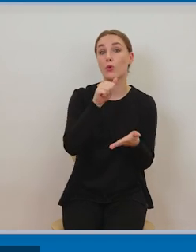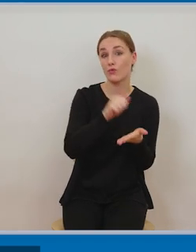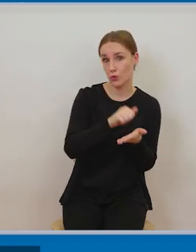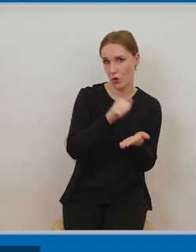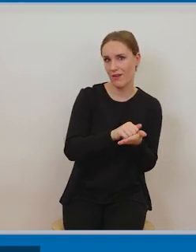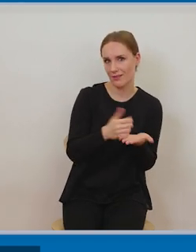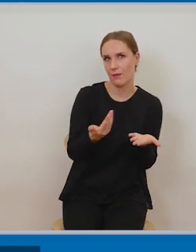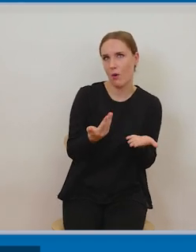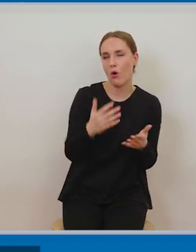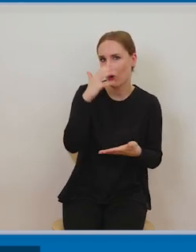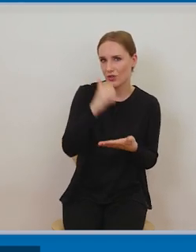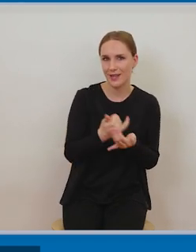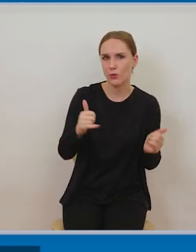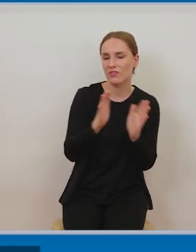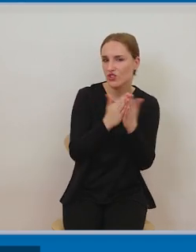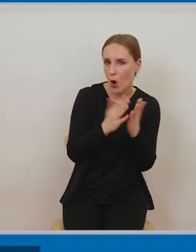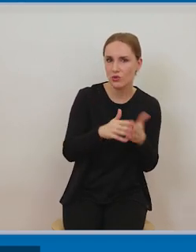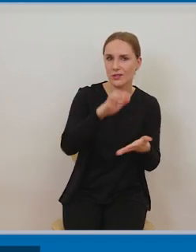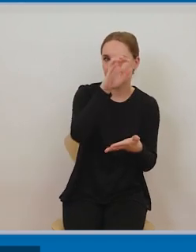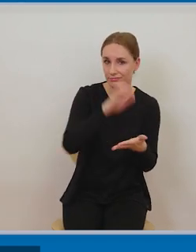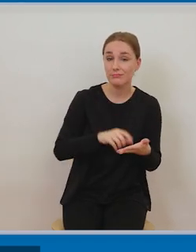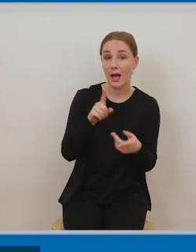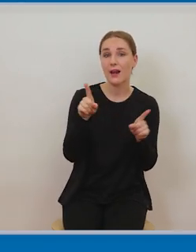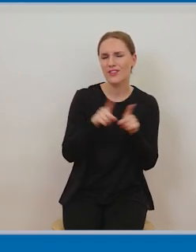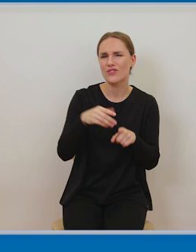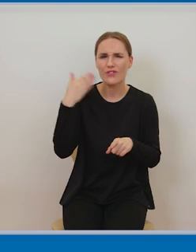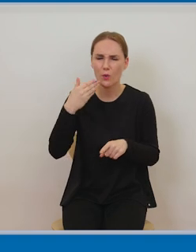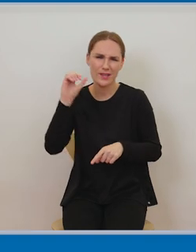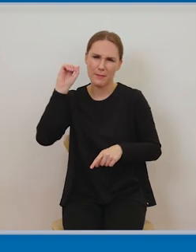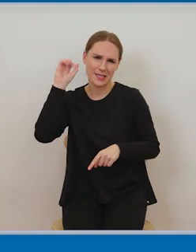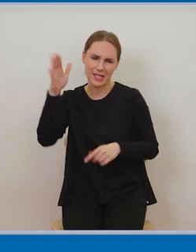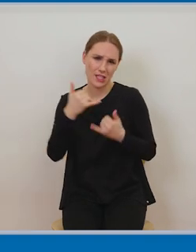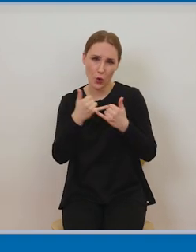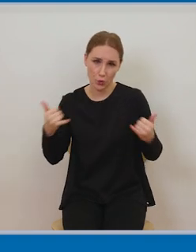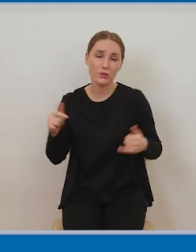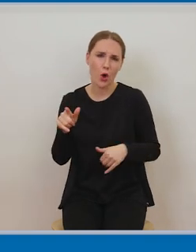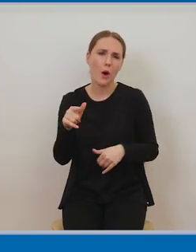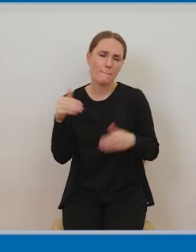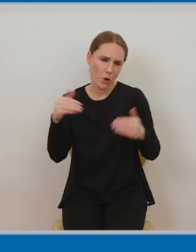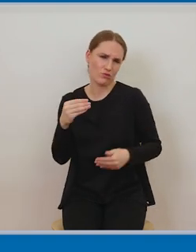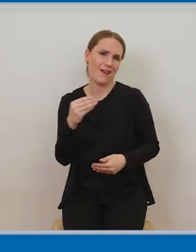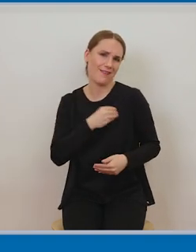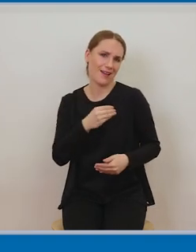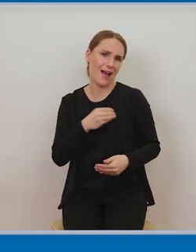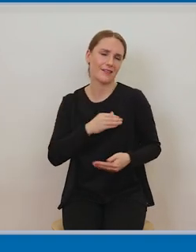utworów, tak jak wspomniałam, została rozpowszechniona. Drugie wymaganie, które